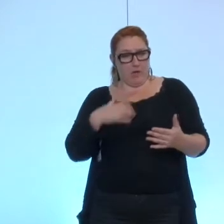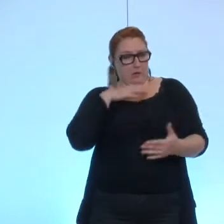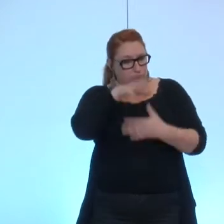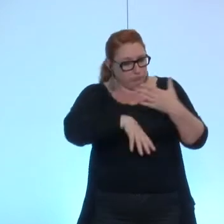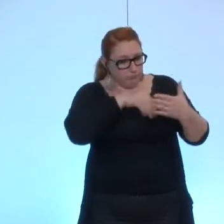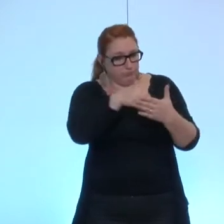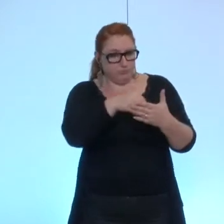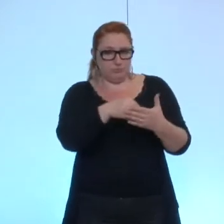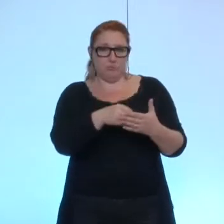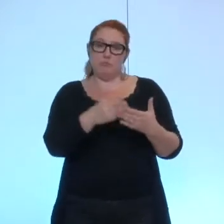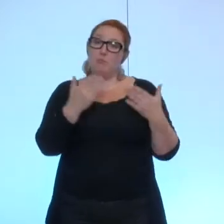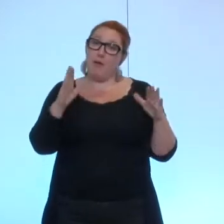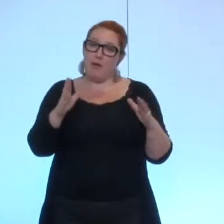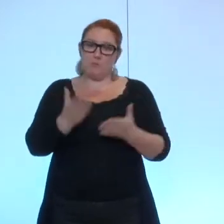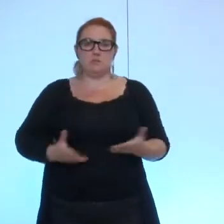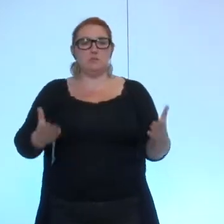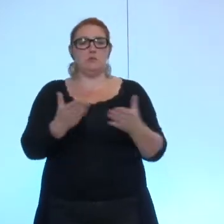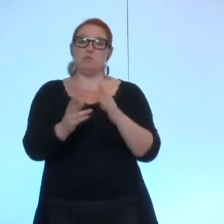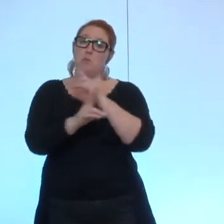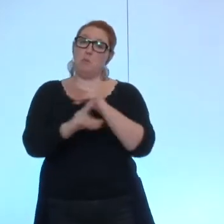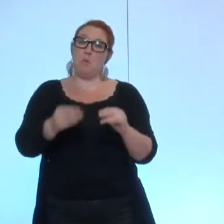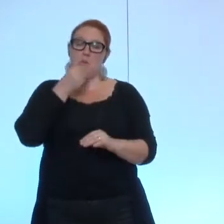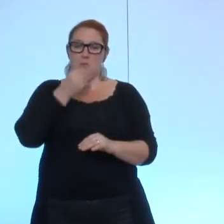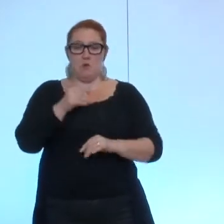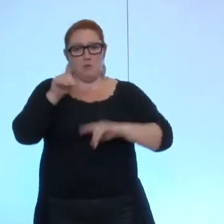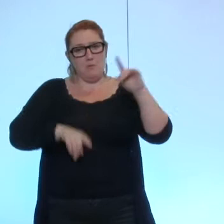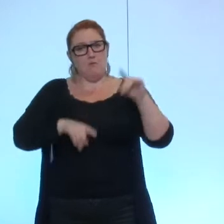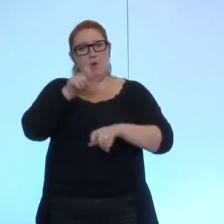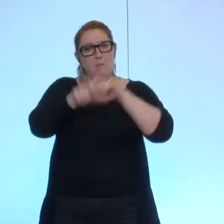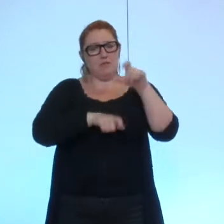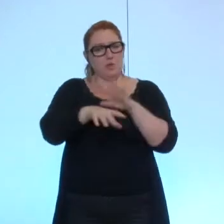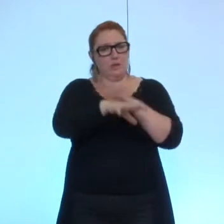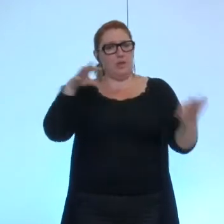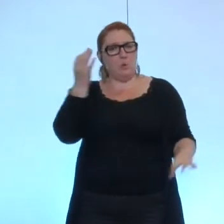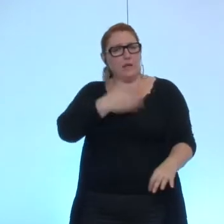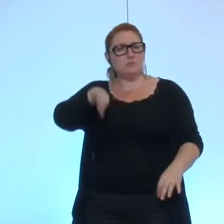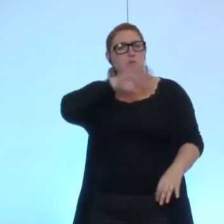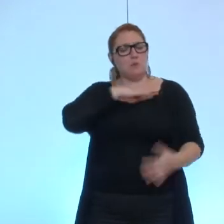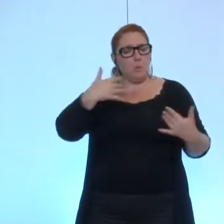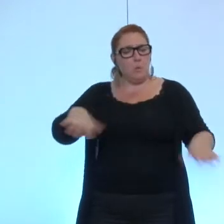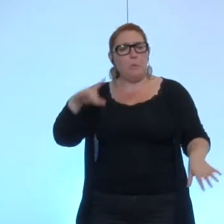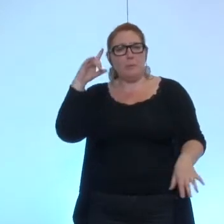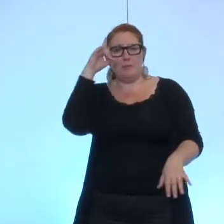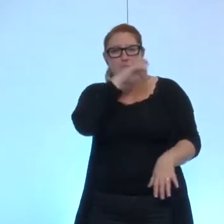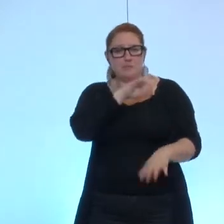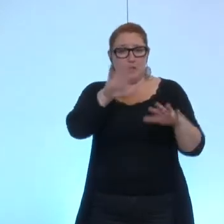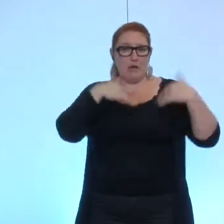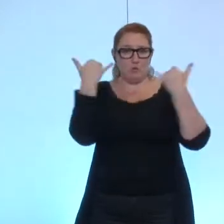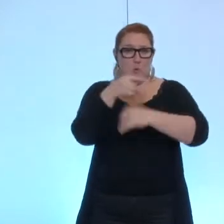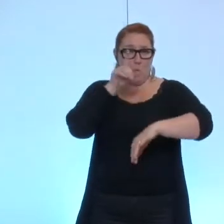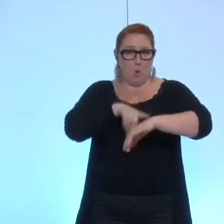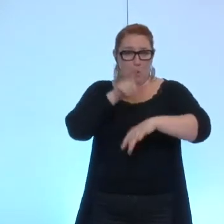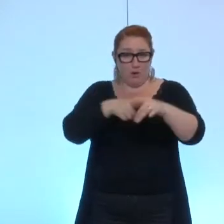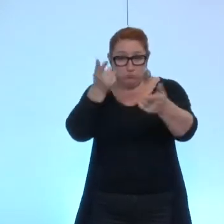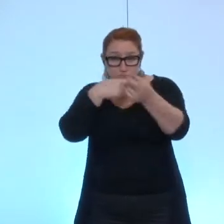Les responsabilités des élus sont parfois difficiles. des réunions à des horaires atypiques, tôt le